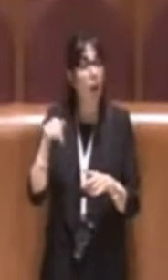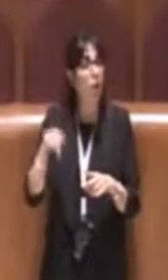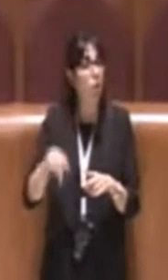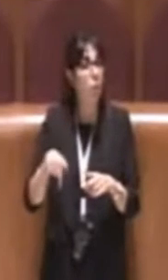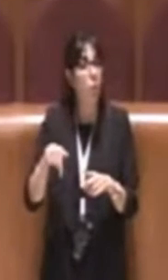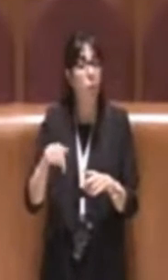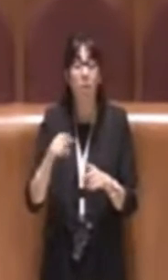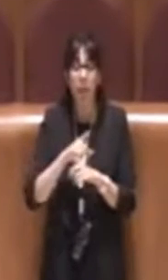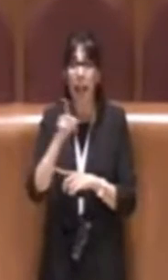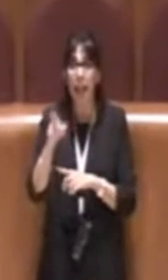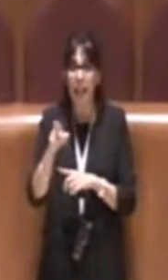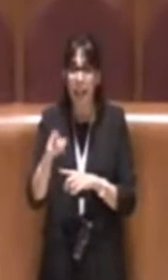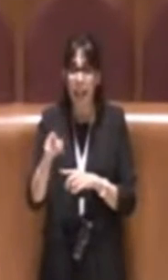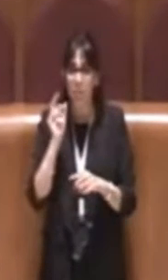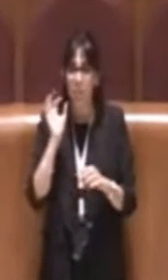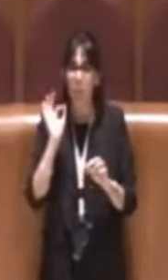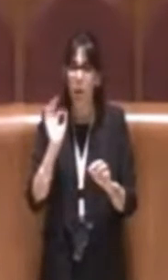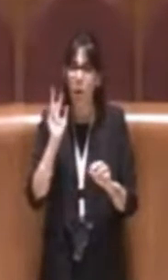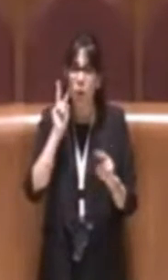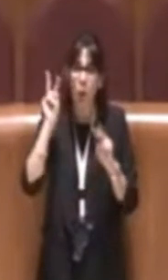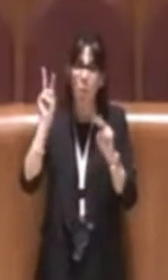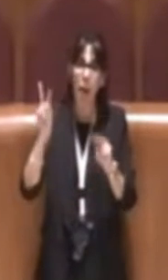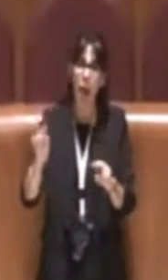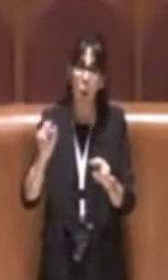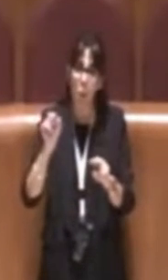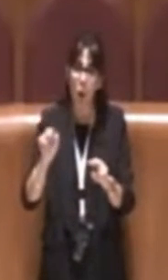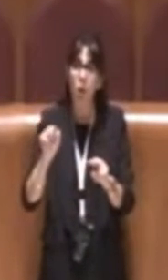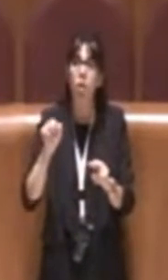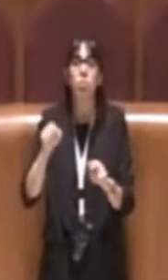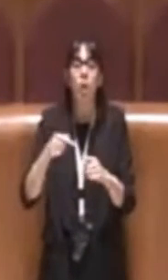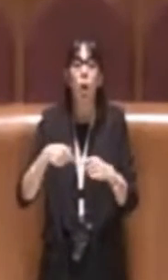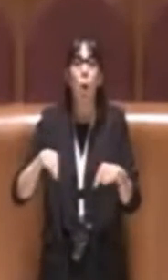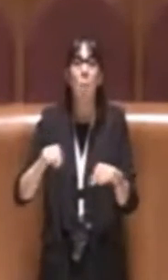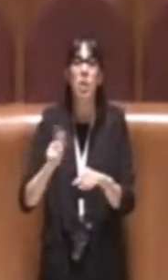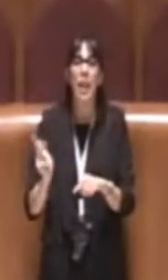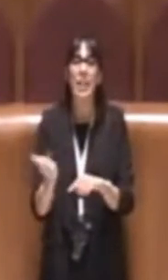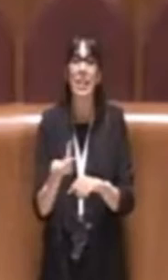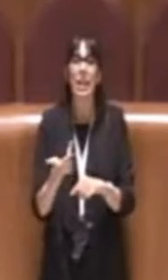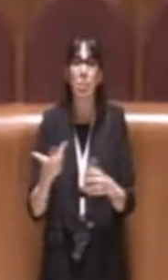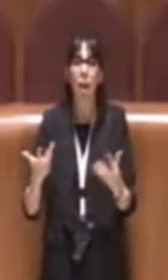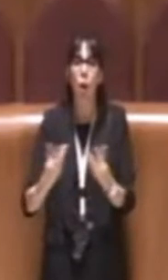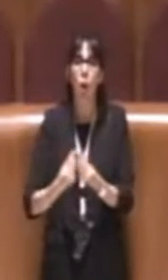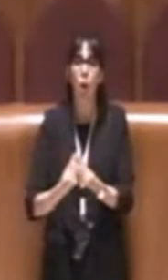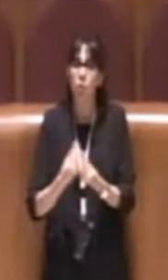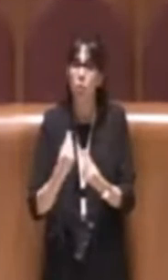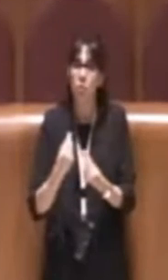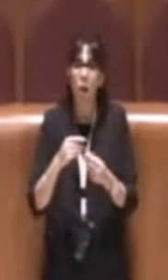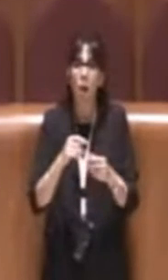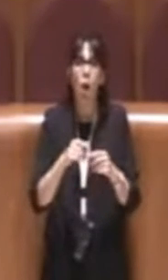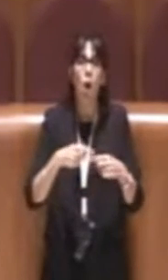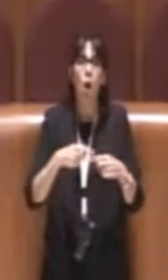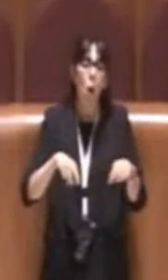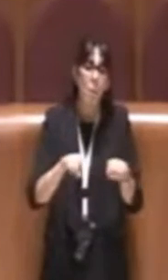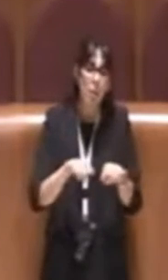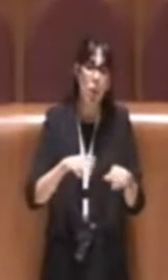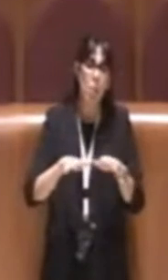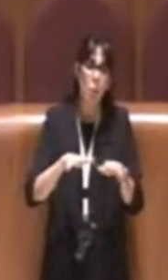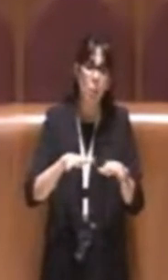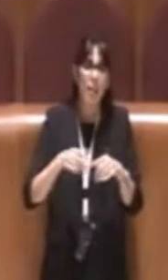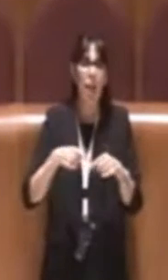sopralluogo, ed era addirittura una commissione tripla, congiunta, con la Commissione mobilità e con la